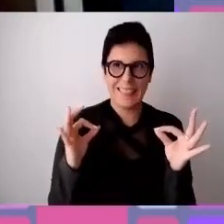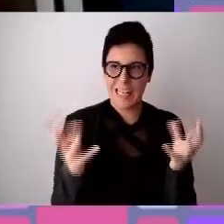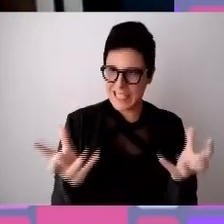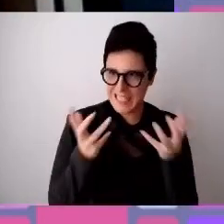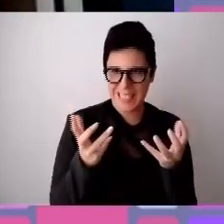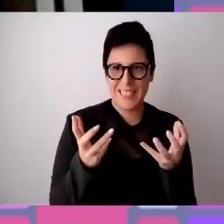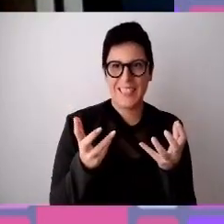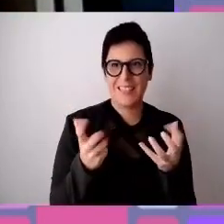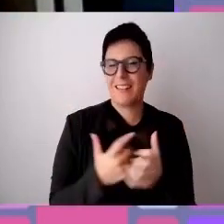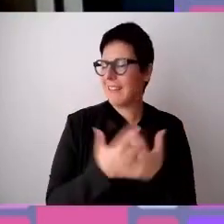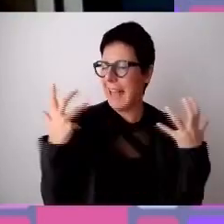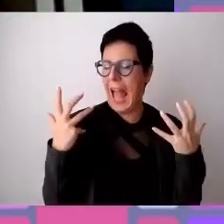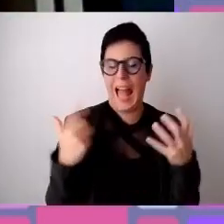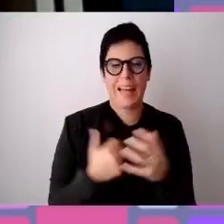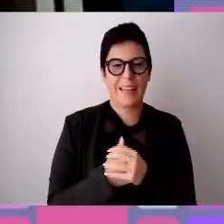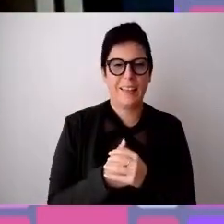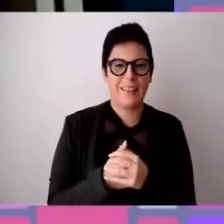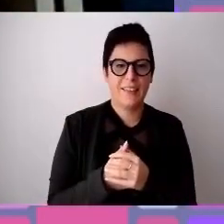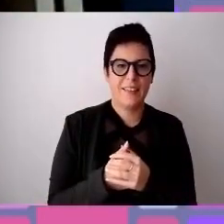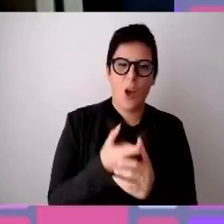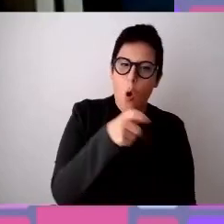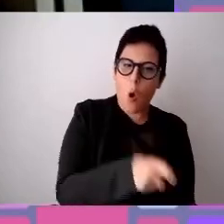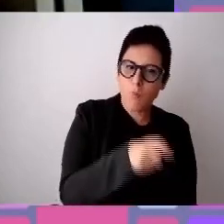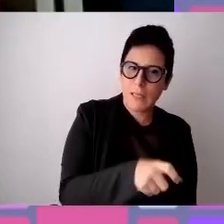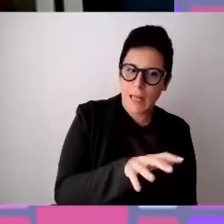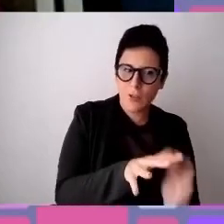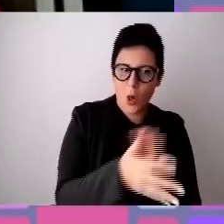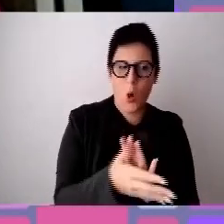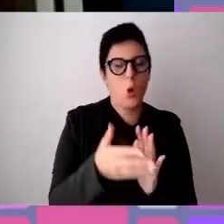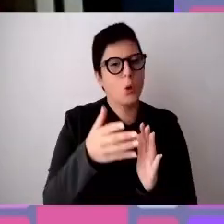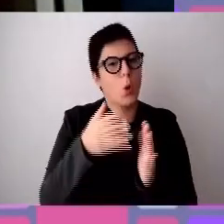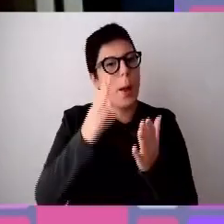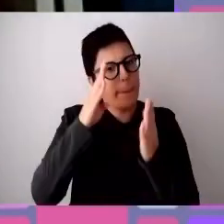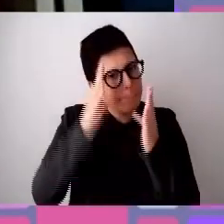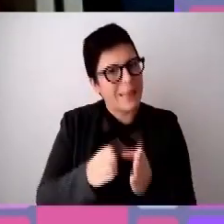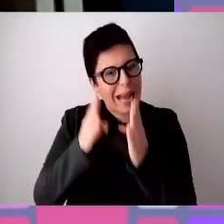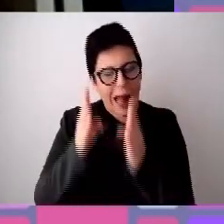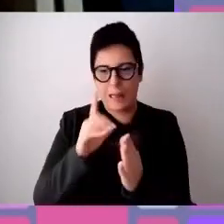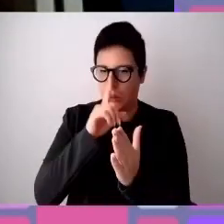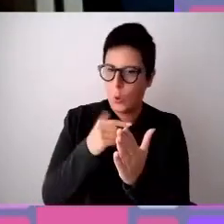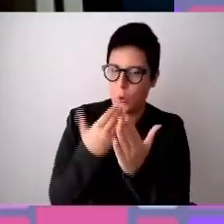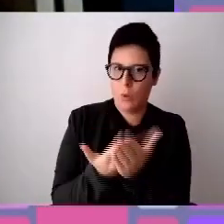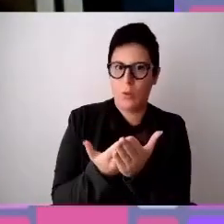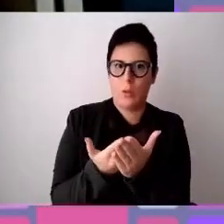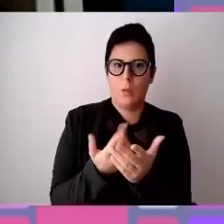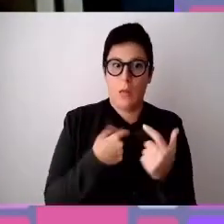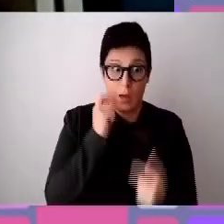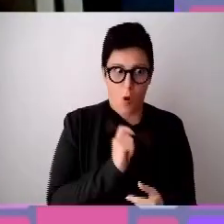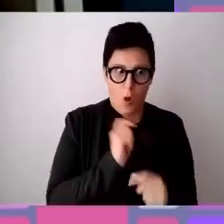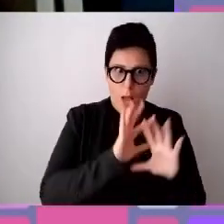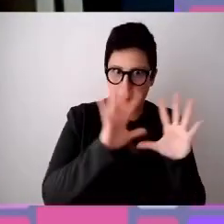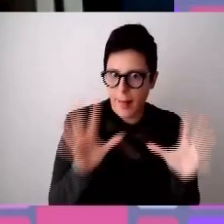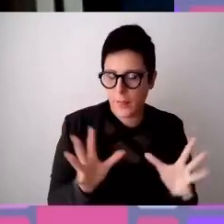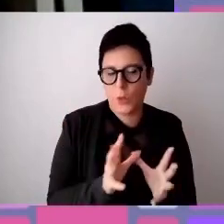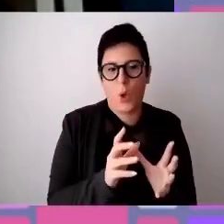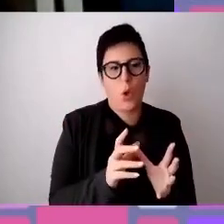molto chiare. Il passaggio da obbligatorio a Milato, per esempio, può sembrare una banalità, ma è davvero un cambiamento profondo che si